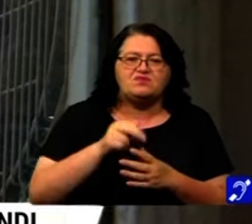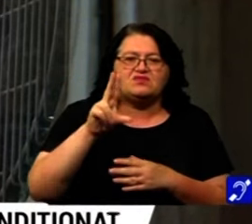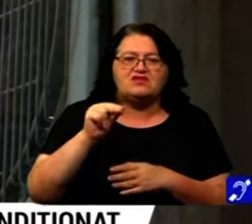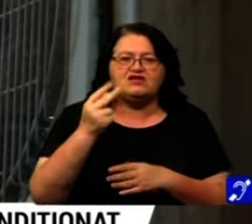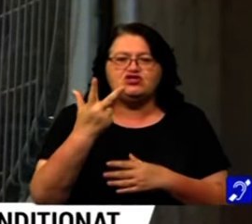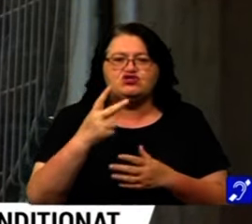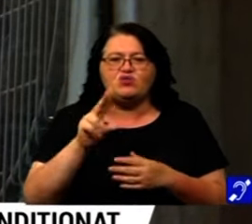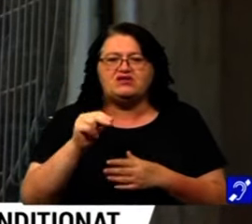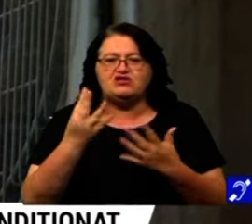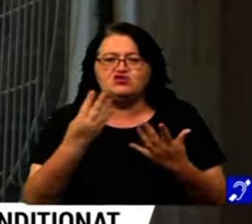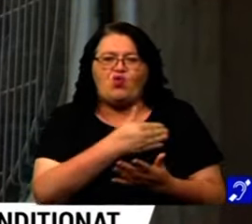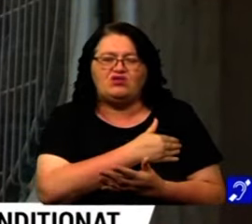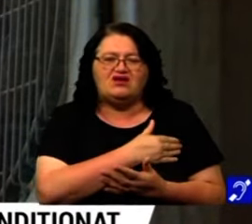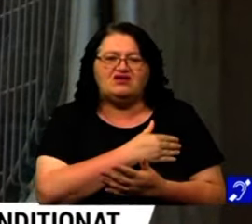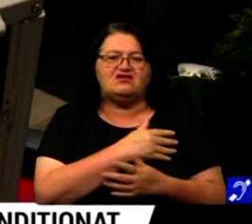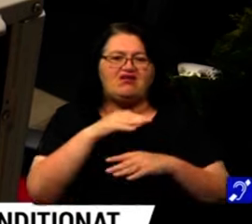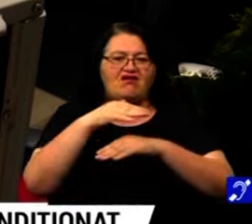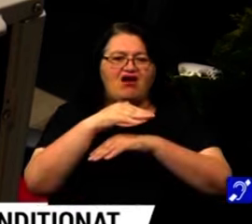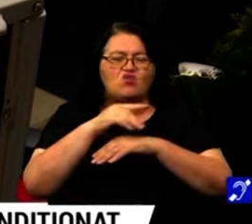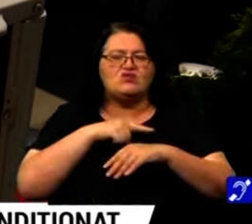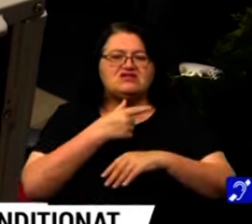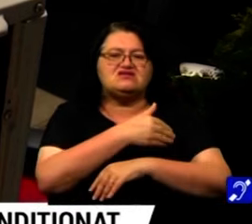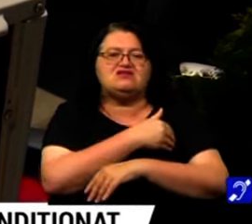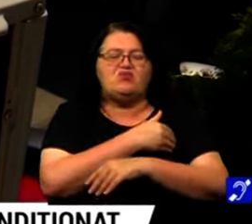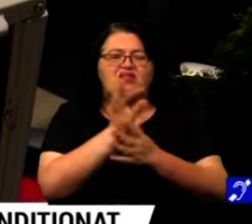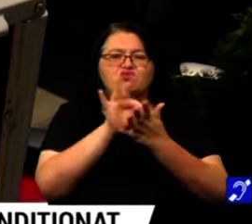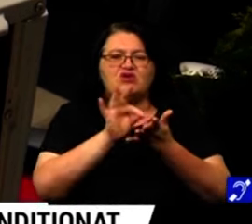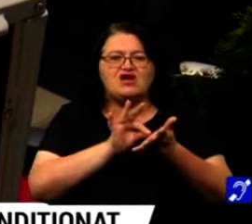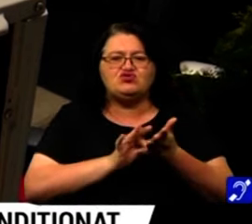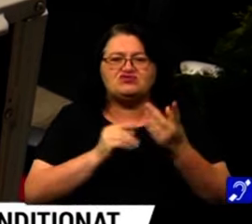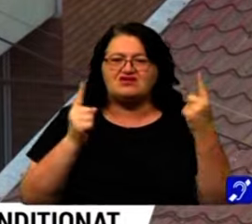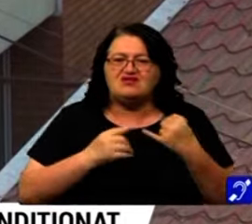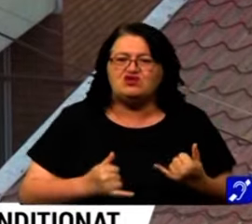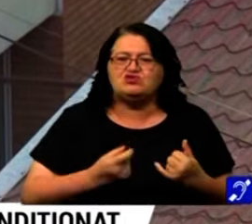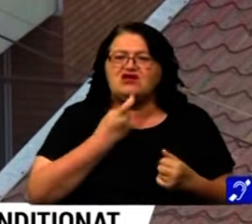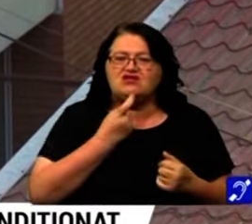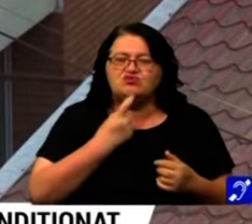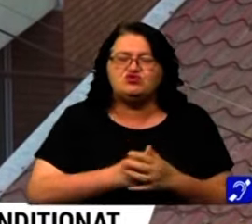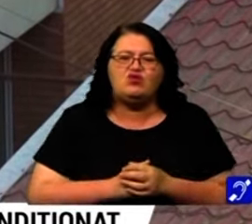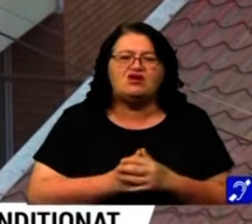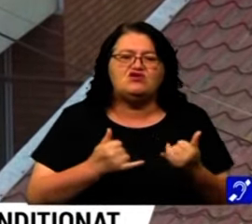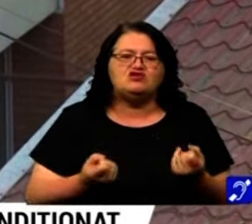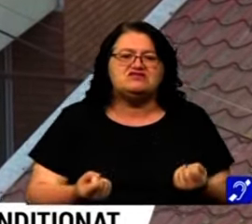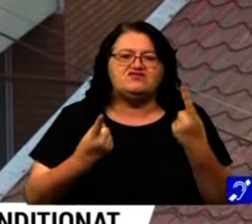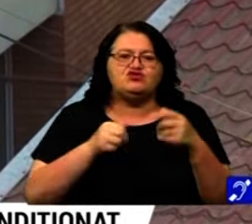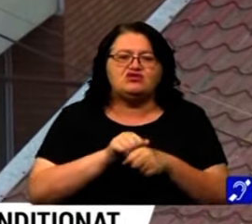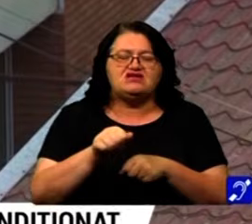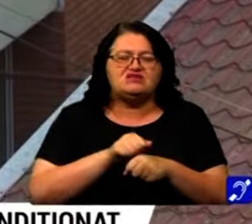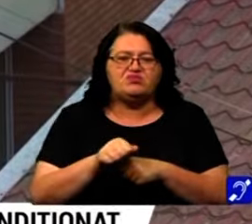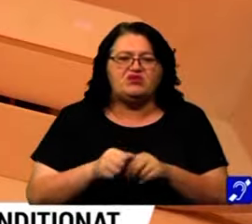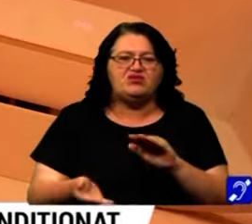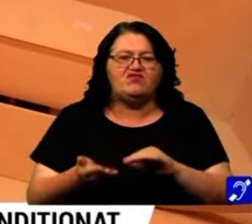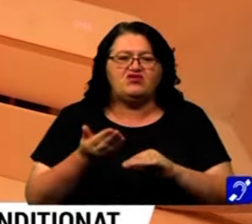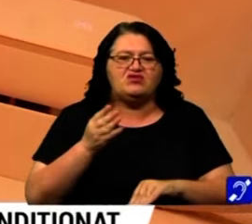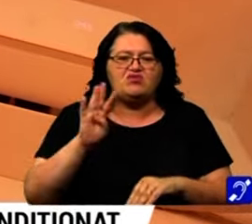38-39 de grade Celsius la umbră sunt temperaturile înregistrate în aceste zile la Timișoara, iar în acest sfârșit de săptămână vor